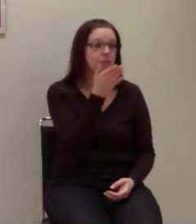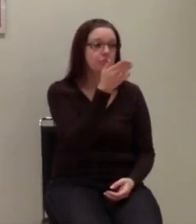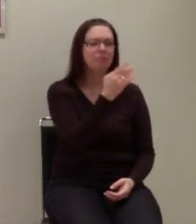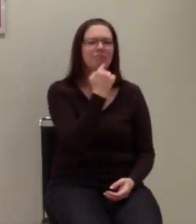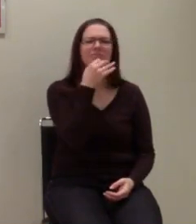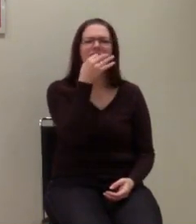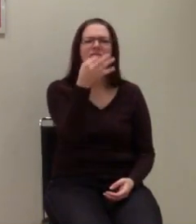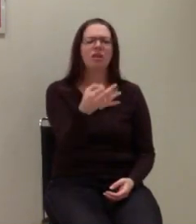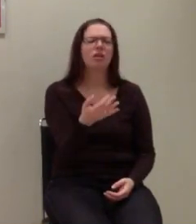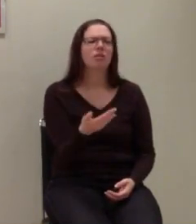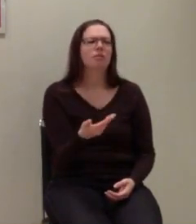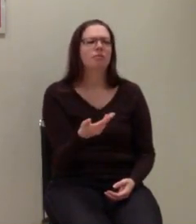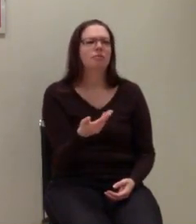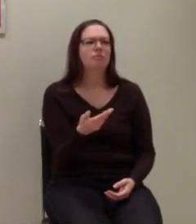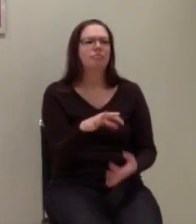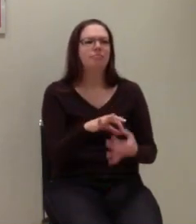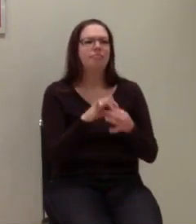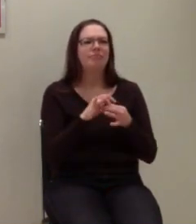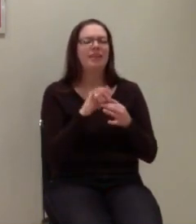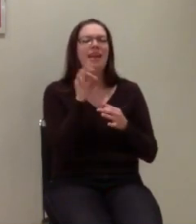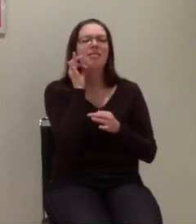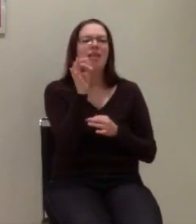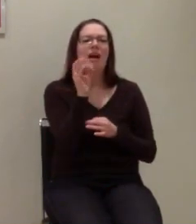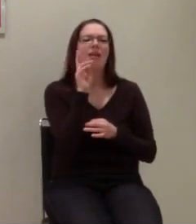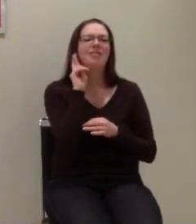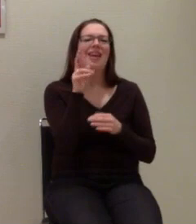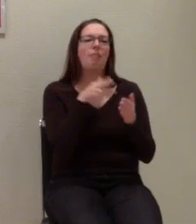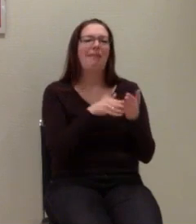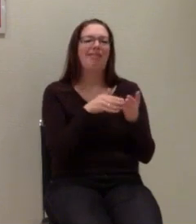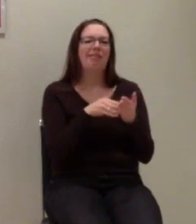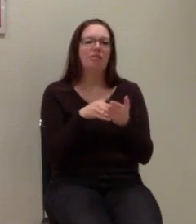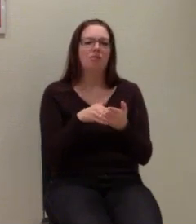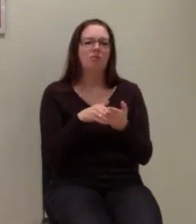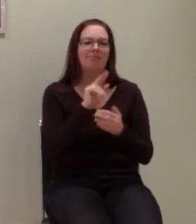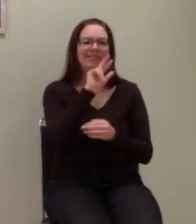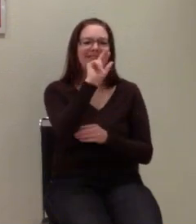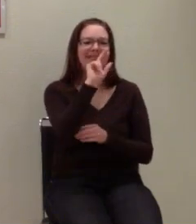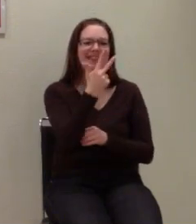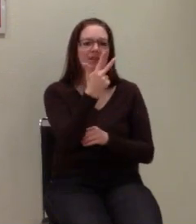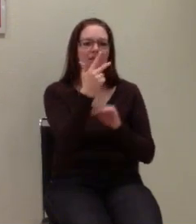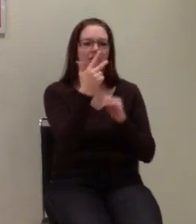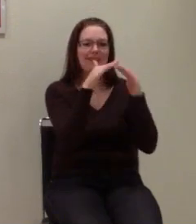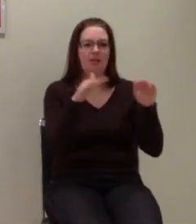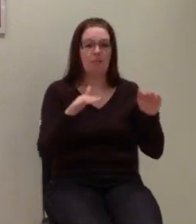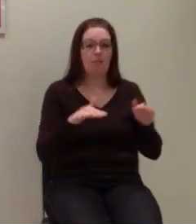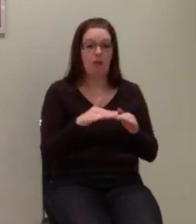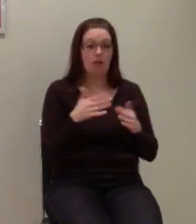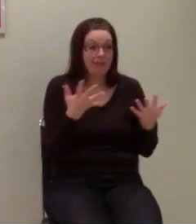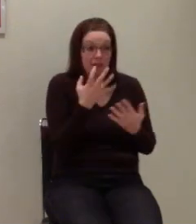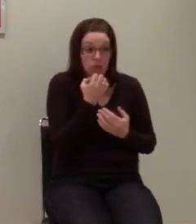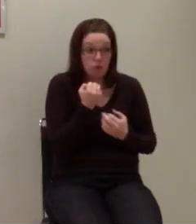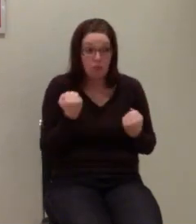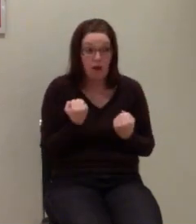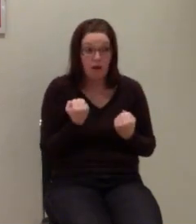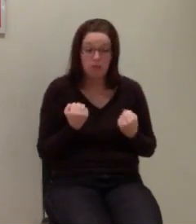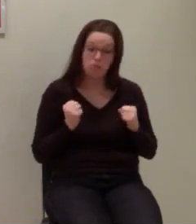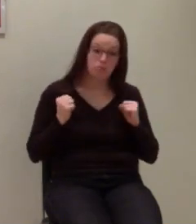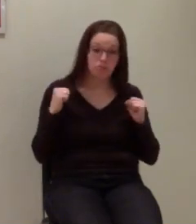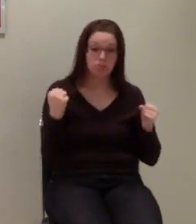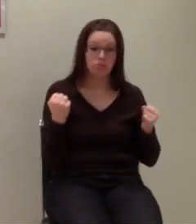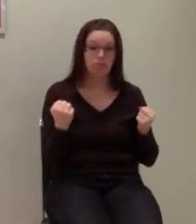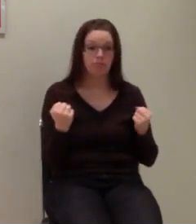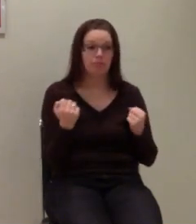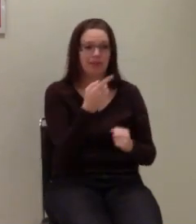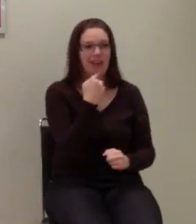Wie sieht es denn aus zum Tag der Behinderten am 3. Dezember, glaube ich? Wollen wir da irgendwas machen? Das hatte